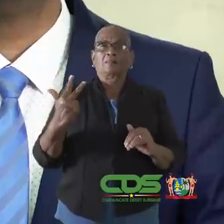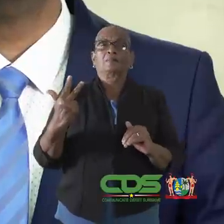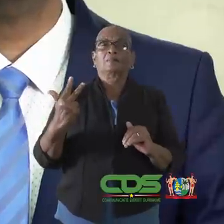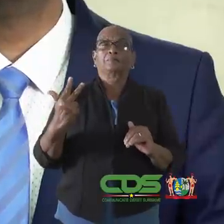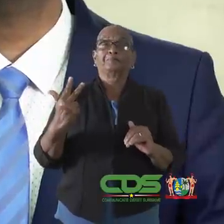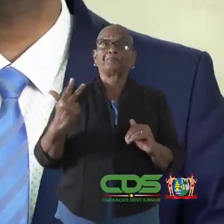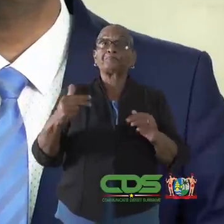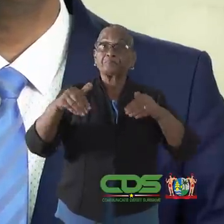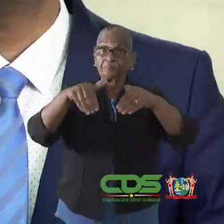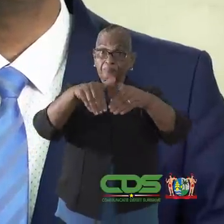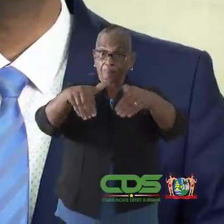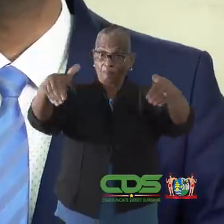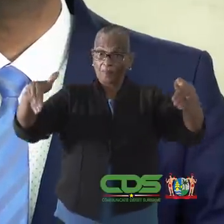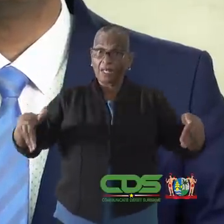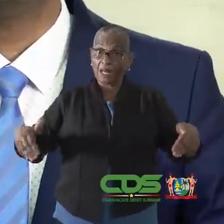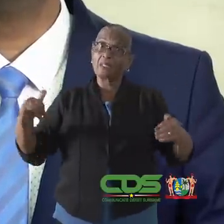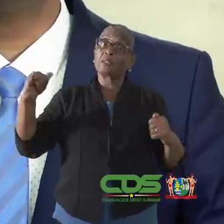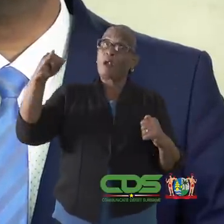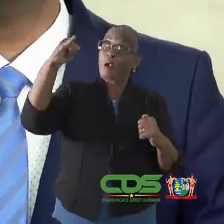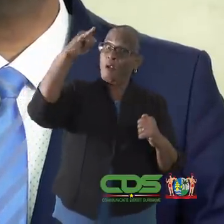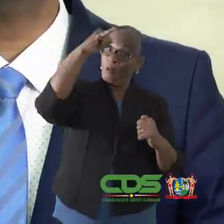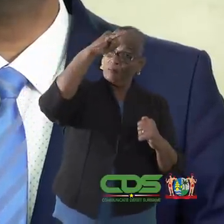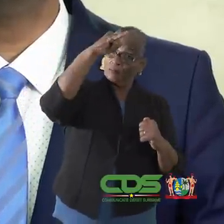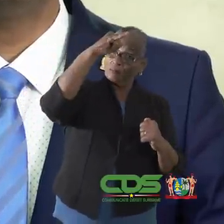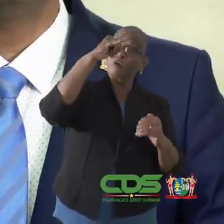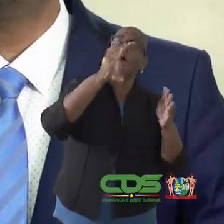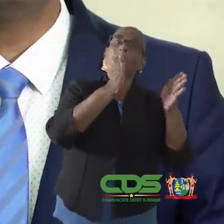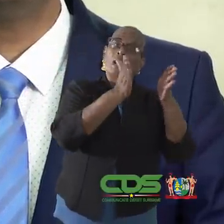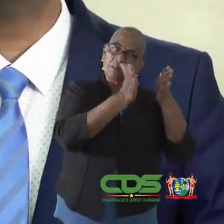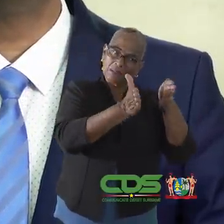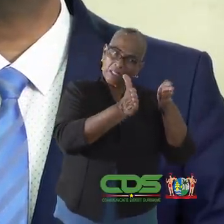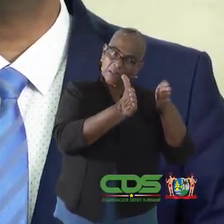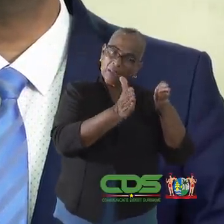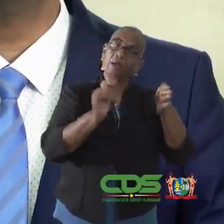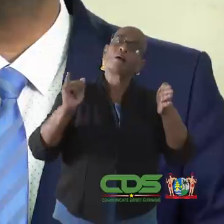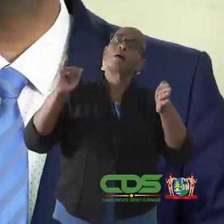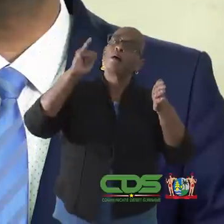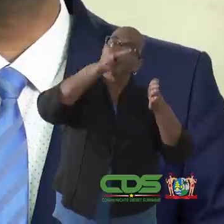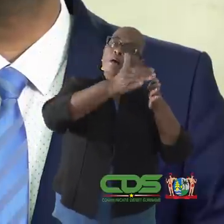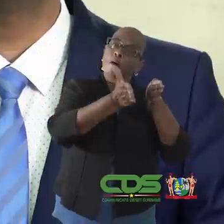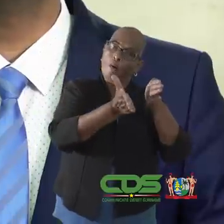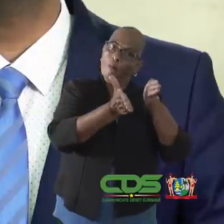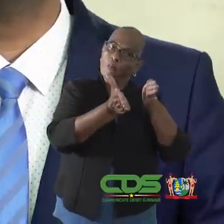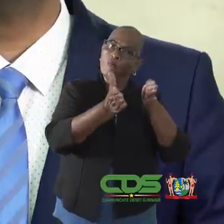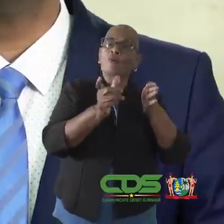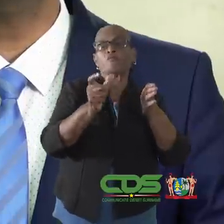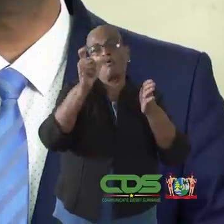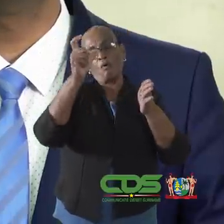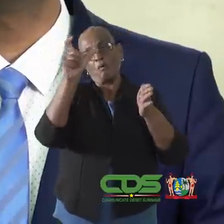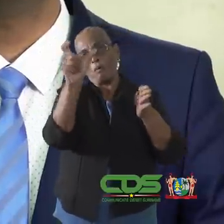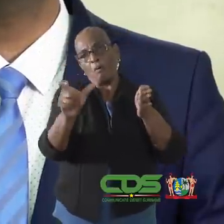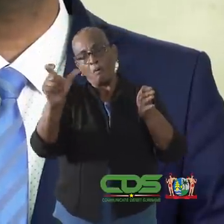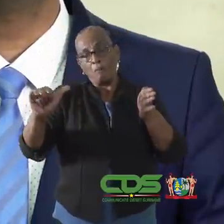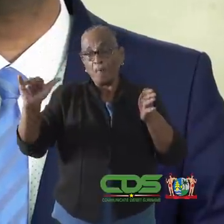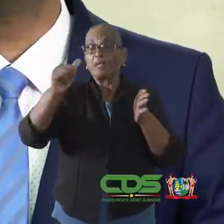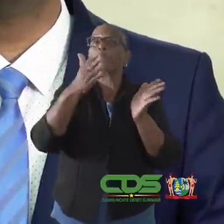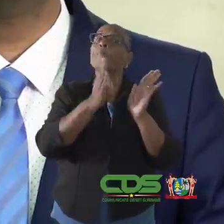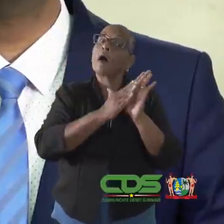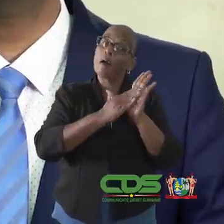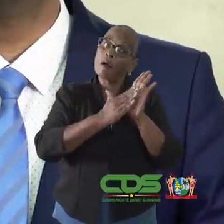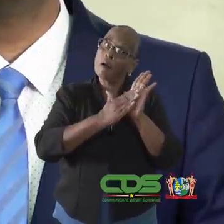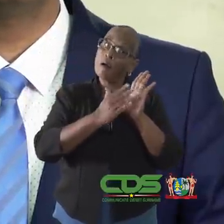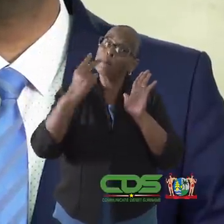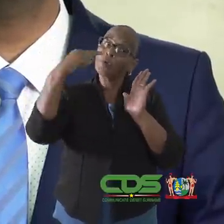Maatregel 8. De grens via de lucht blijft partieel geopend voor personenverkeer, mits wordt